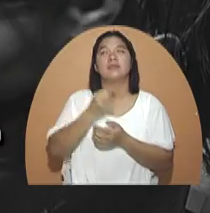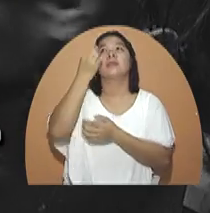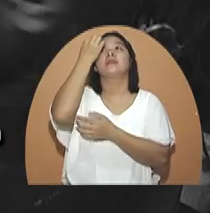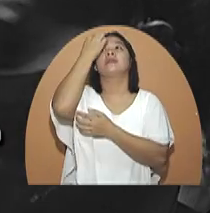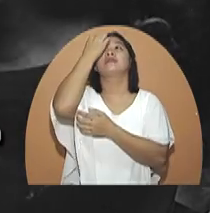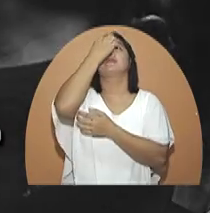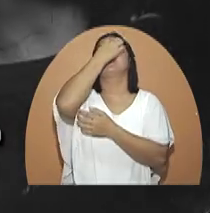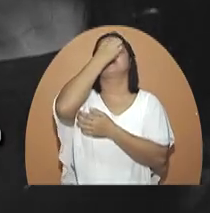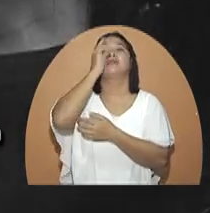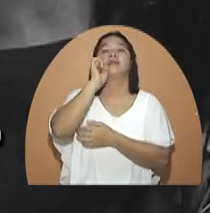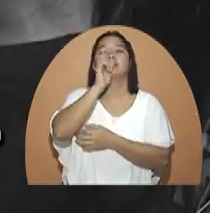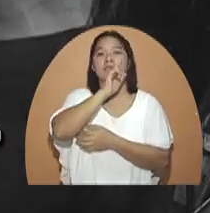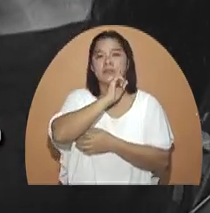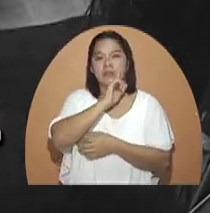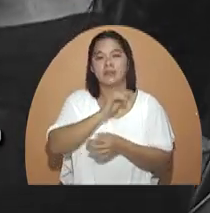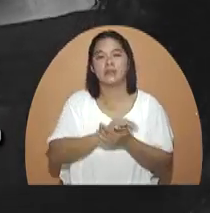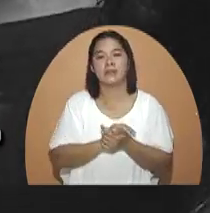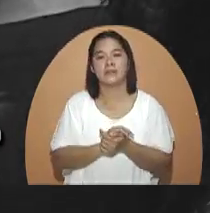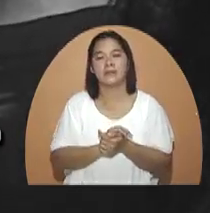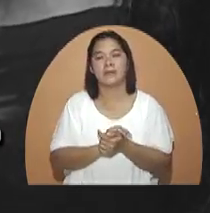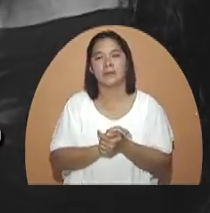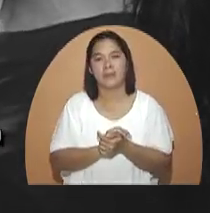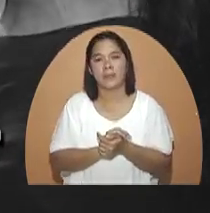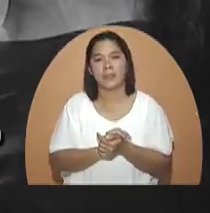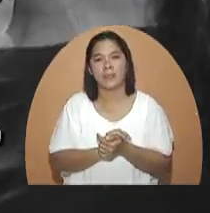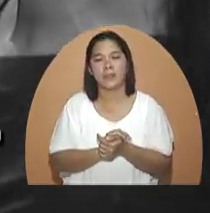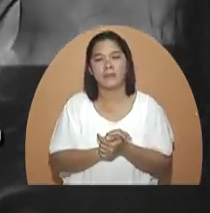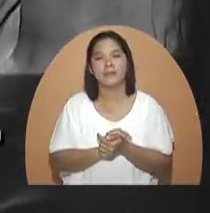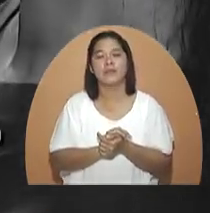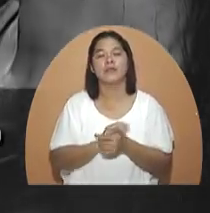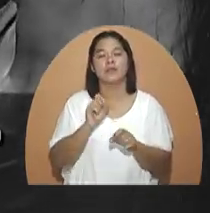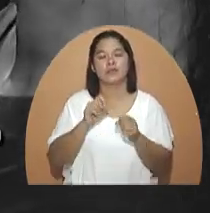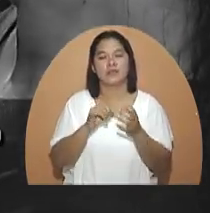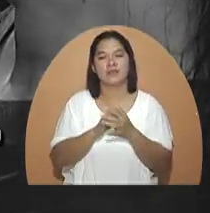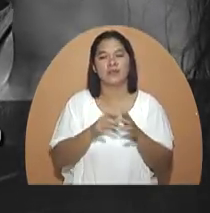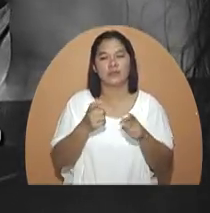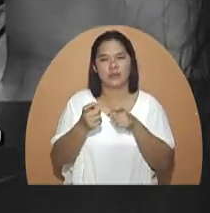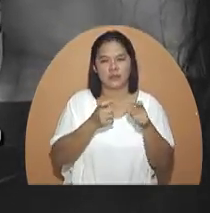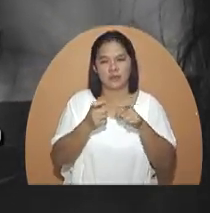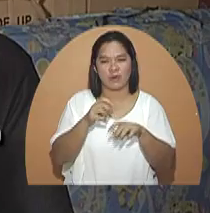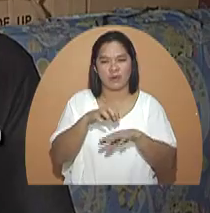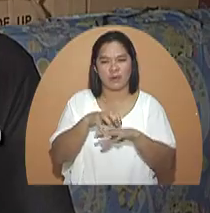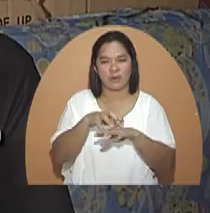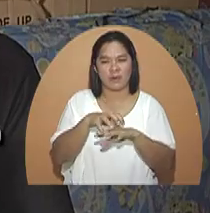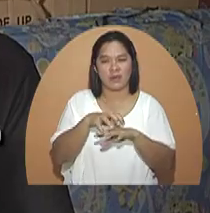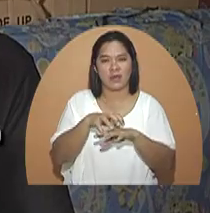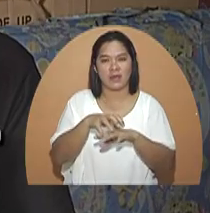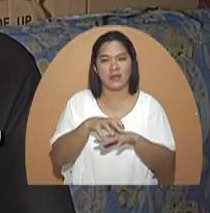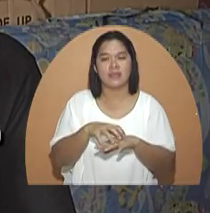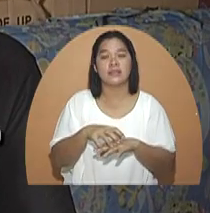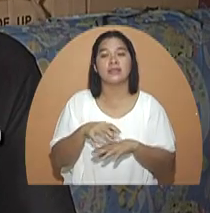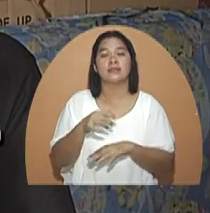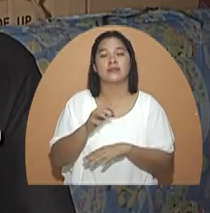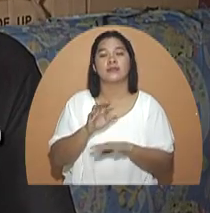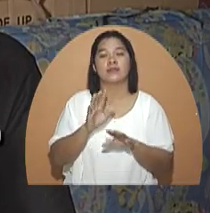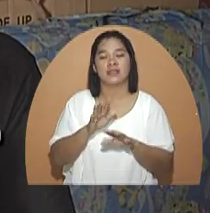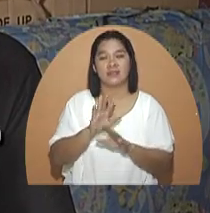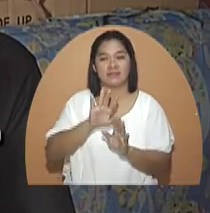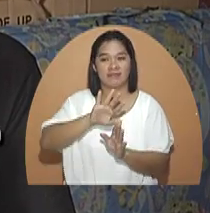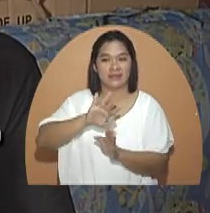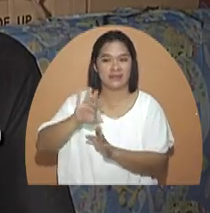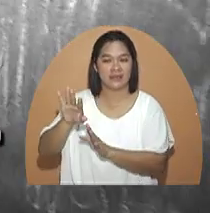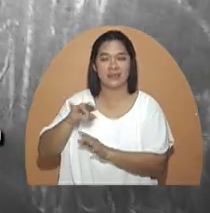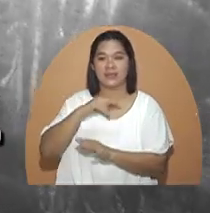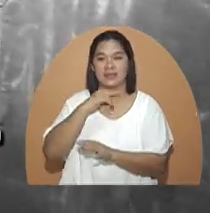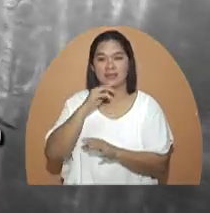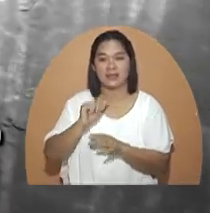pinapapatak namin sa mata para pang ano po nang maga sa mata niya tsaka para yung isa po hindi na